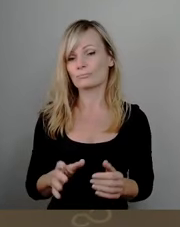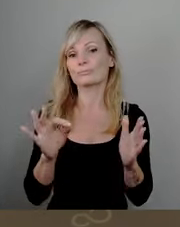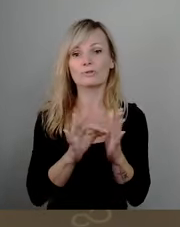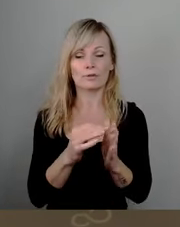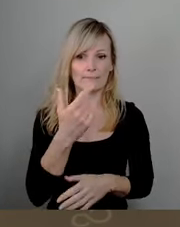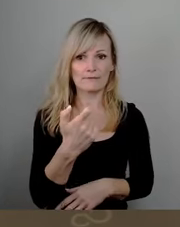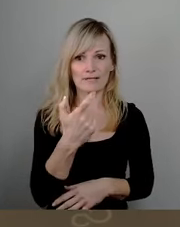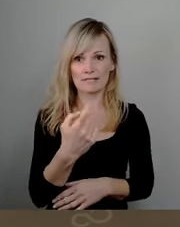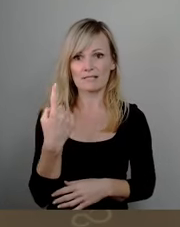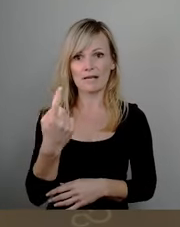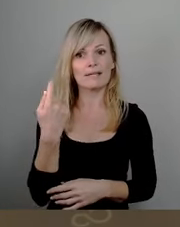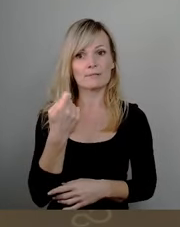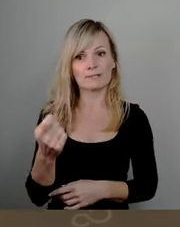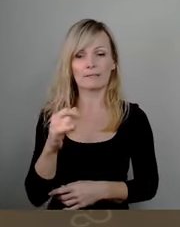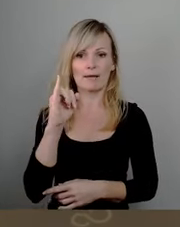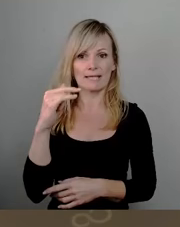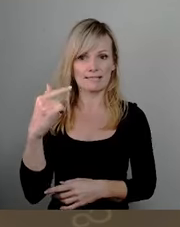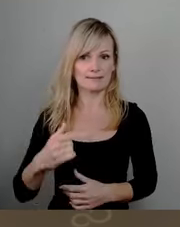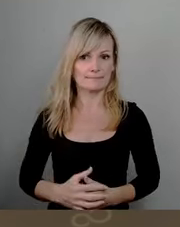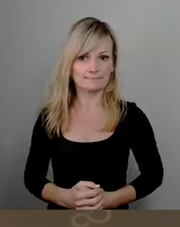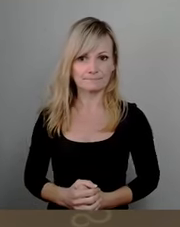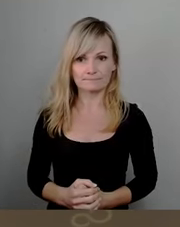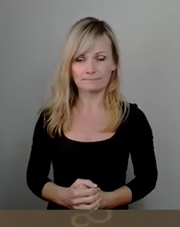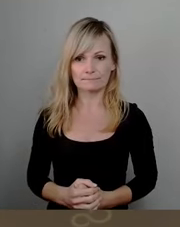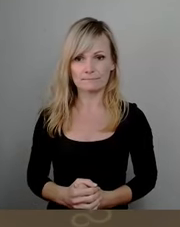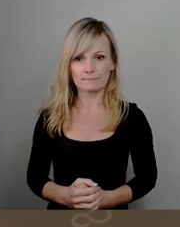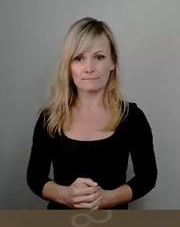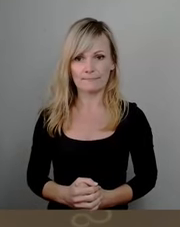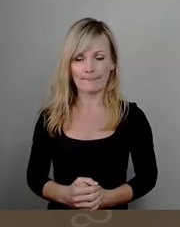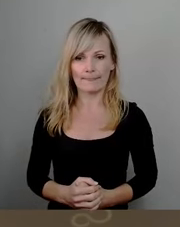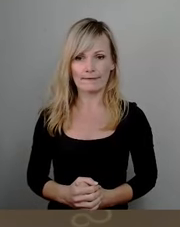Eigenbetrieb IT. Bitte um das Stimmzeichen.